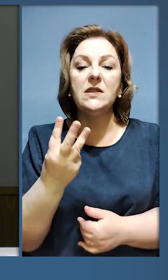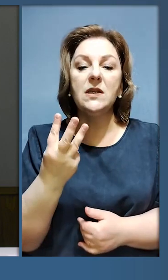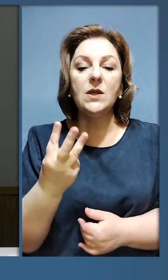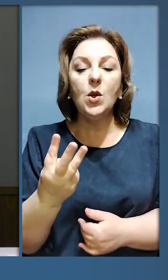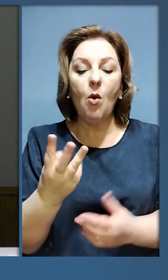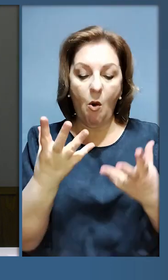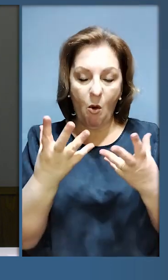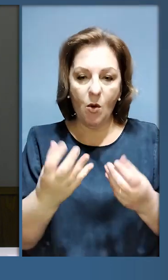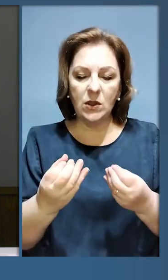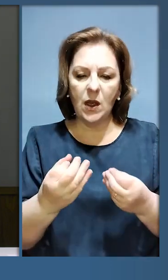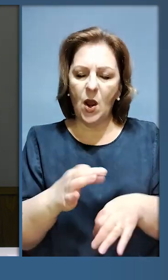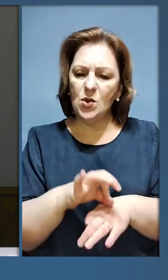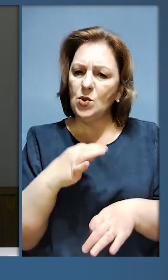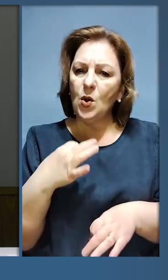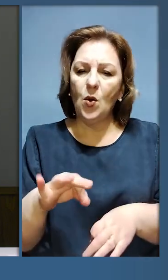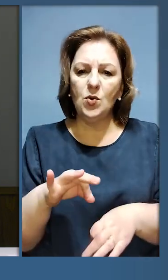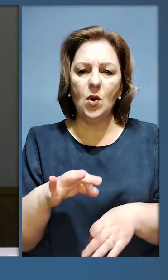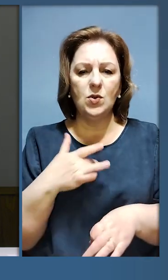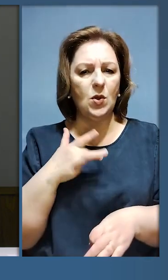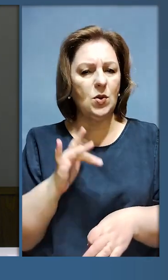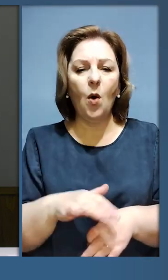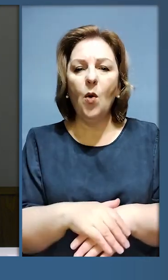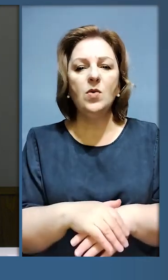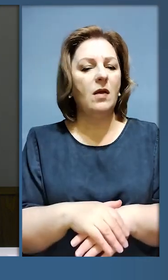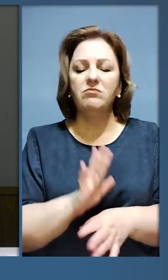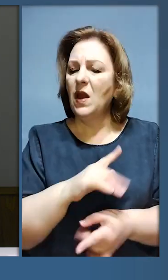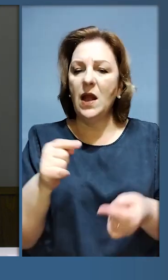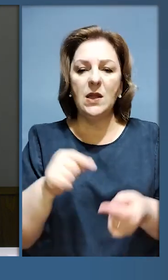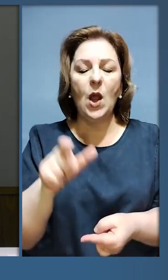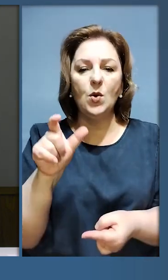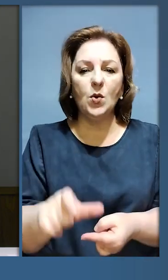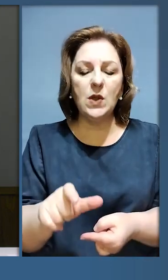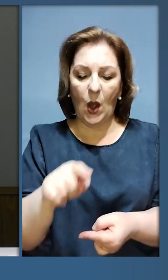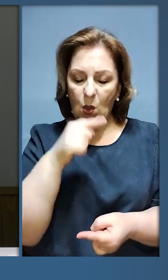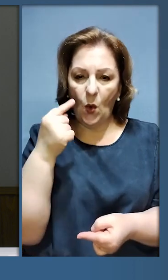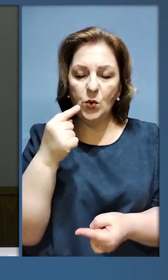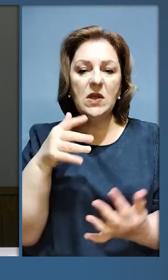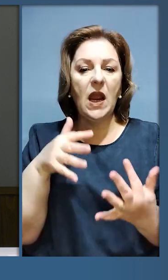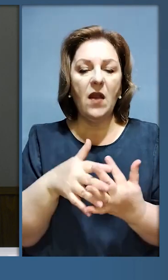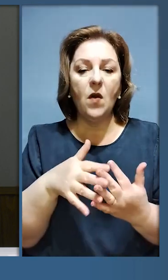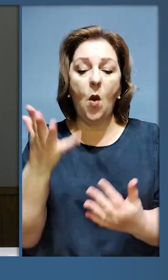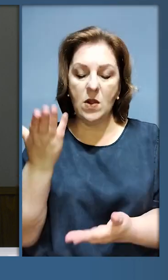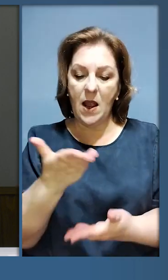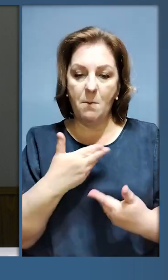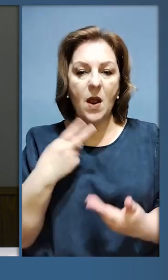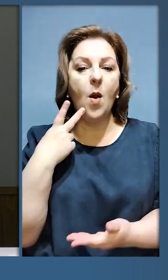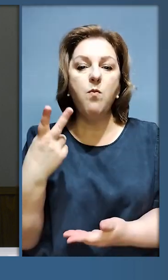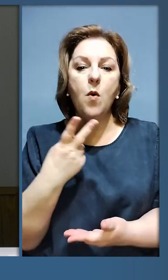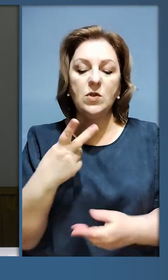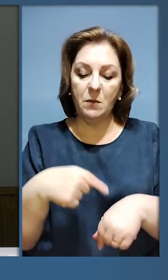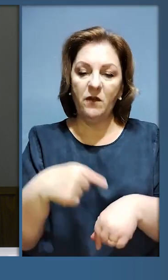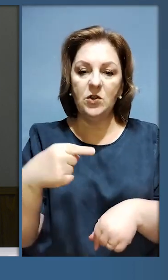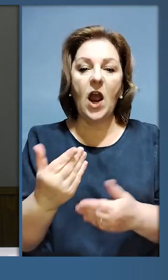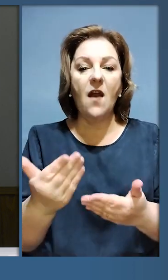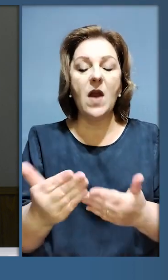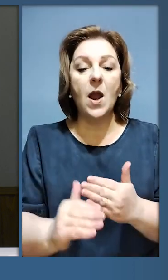323 днів жорстокої нелюдської російської війни, коли ми